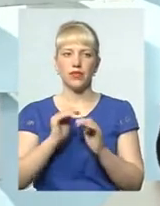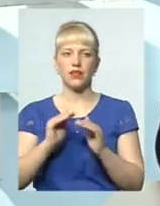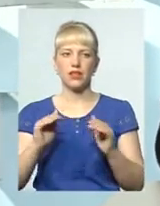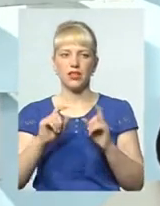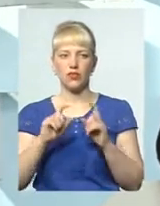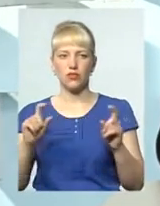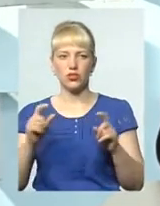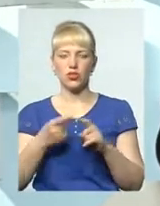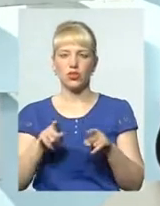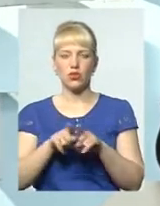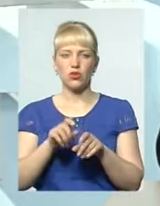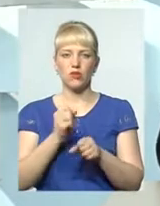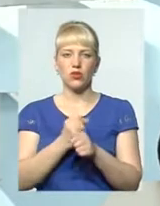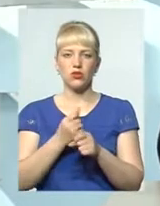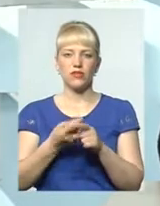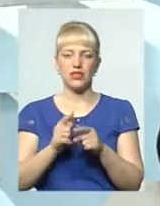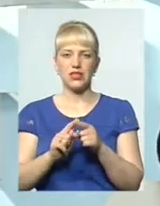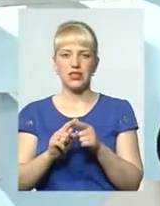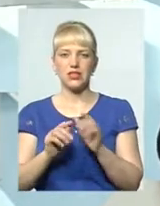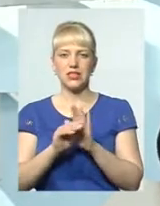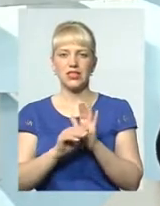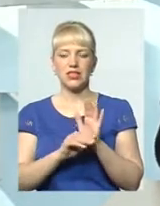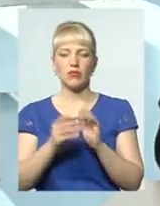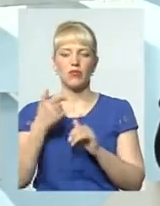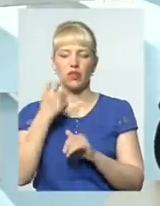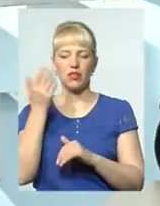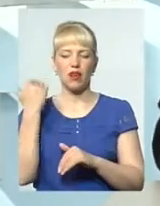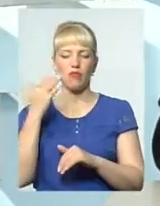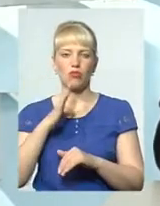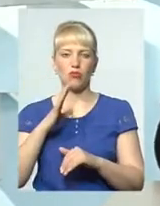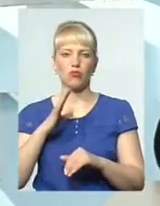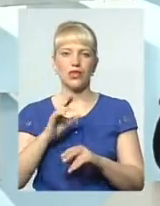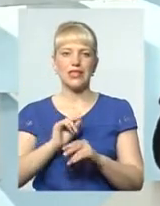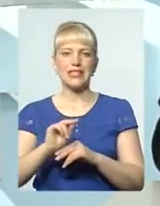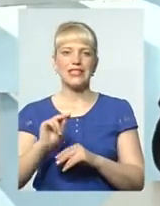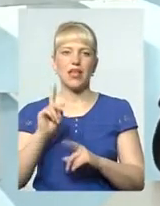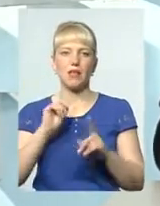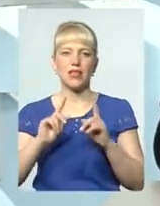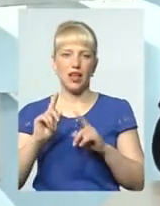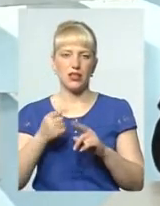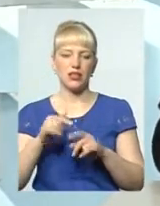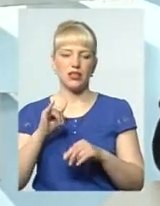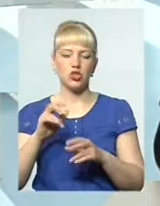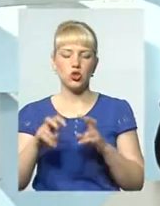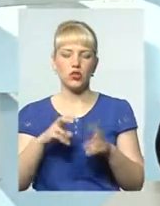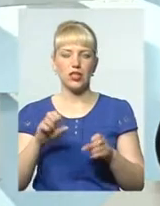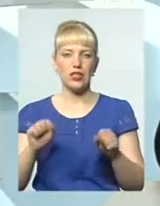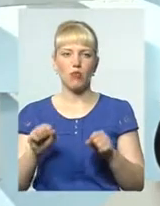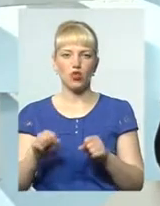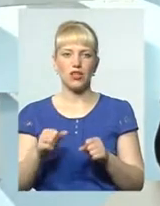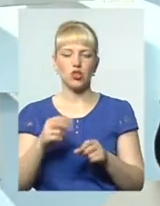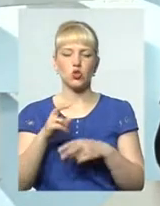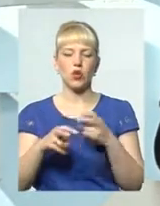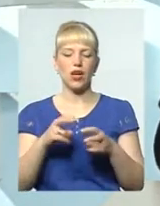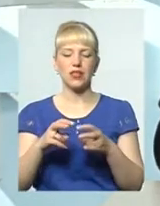Джинджер, він також працює в цій системі, і, наскільки знаю, недавно був у семінар, шукаються можливості, шукаються важелі на законодавчому